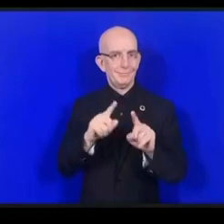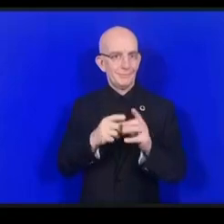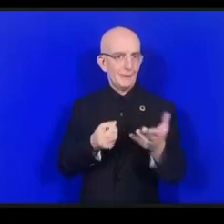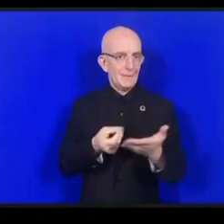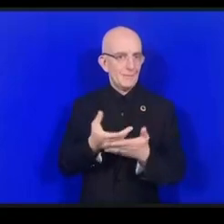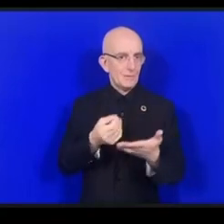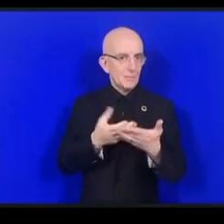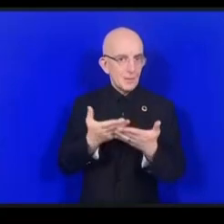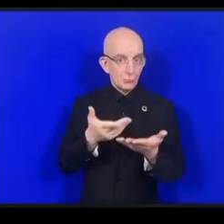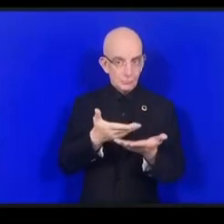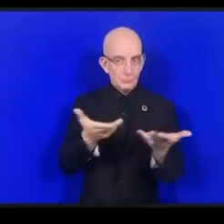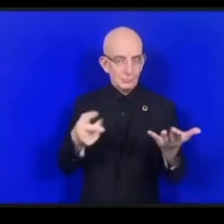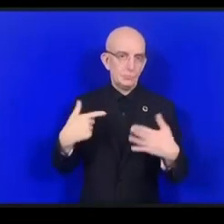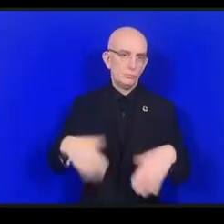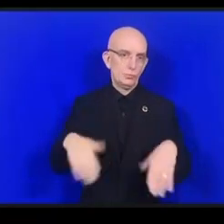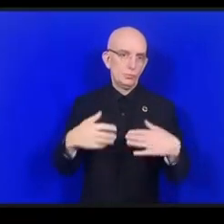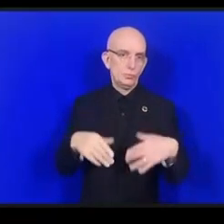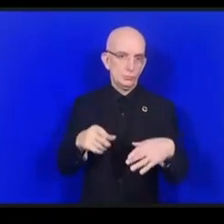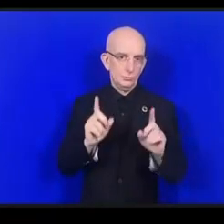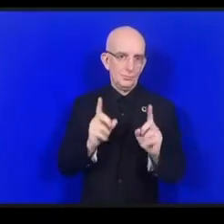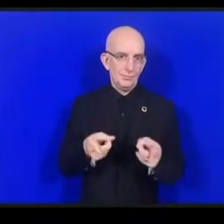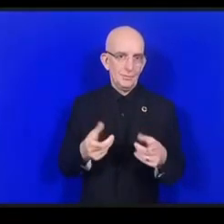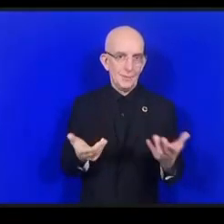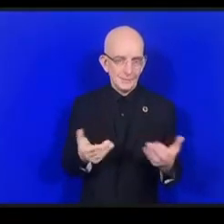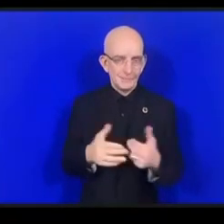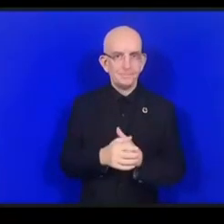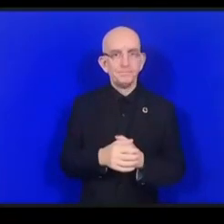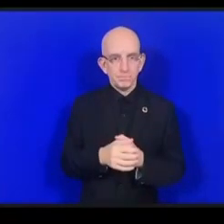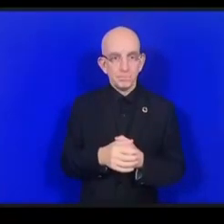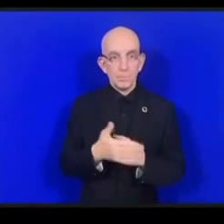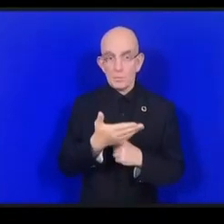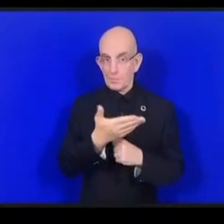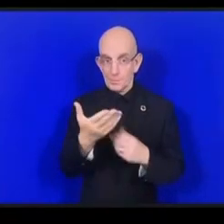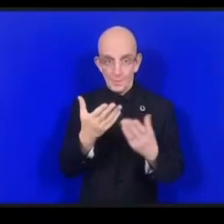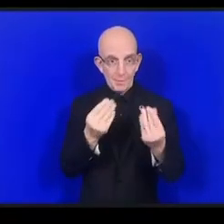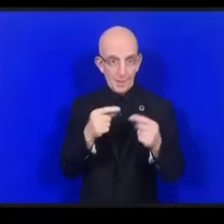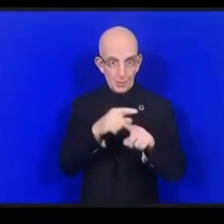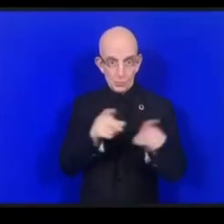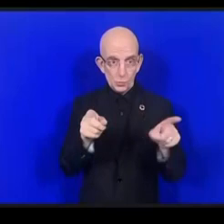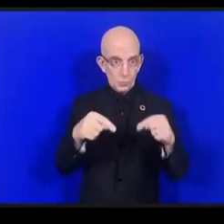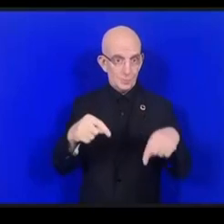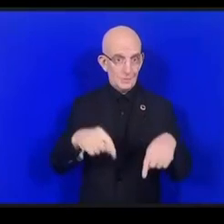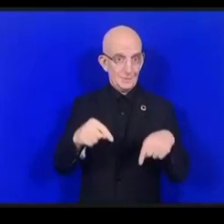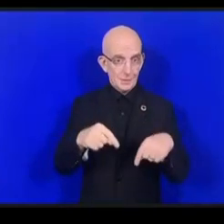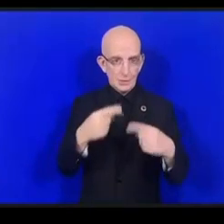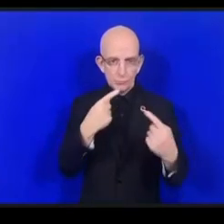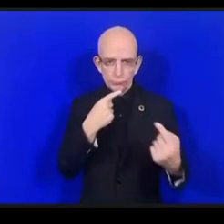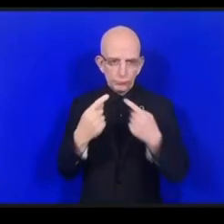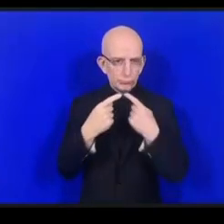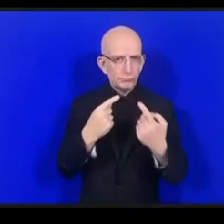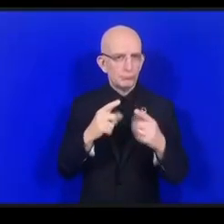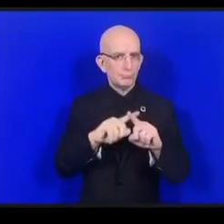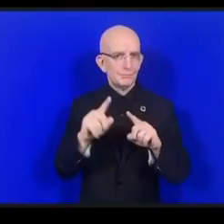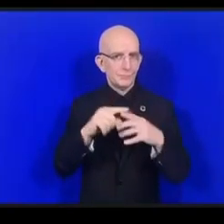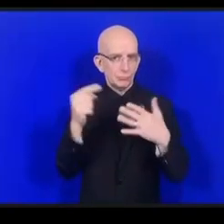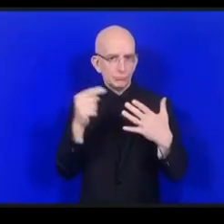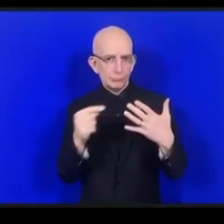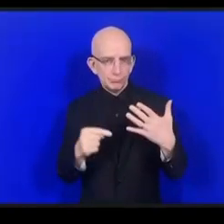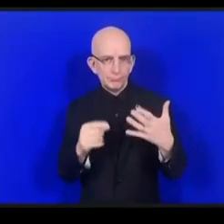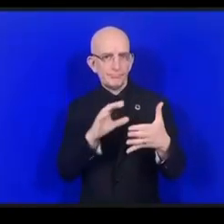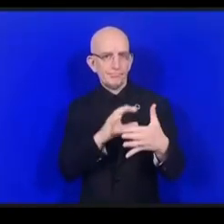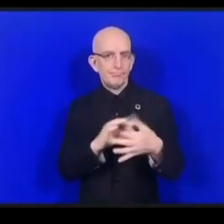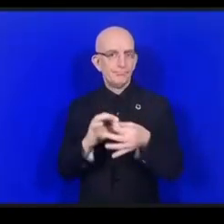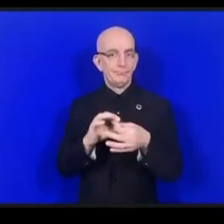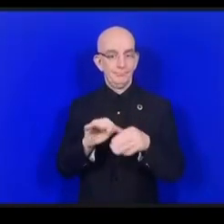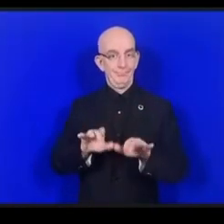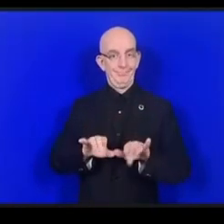مشاكل فيما يتعلق بالنفاذ لأجهزة الإنترنت وللإنترنت ولكن هناك شيء آخر ليس